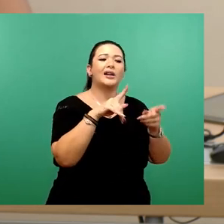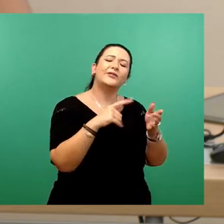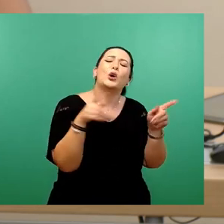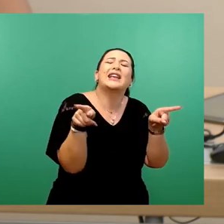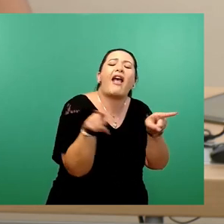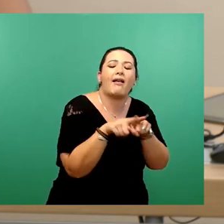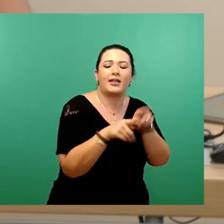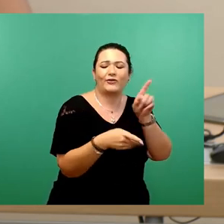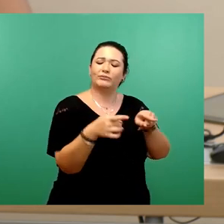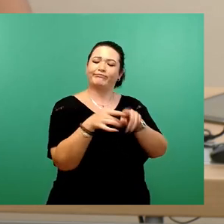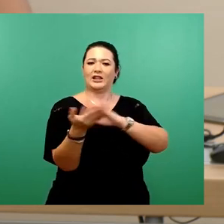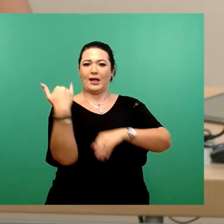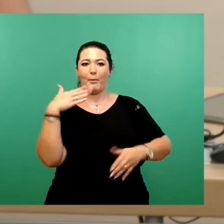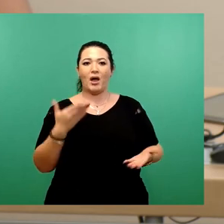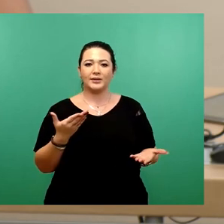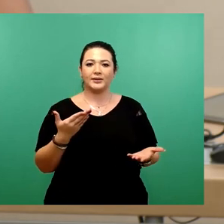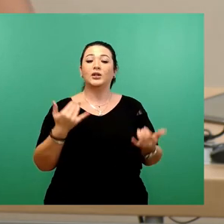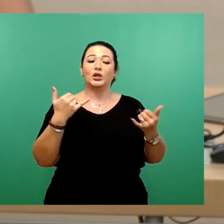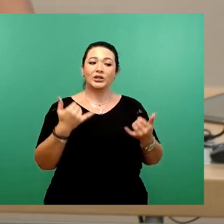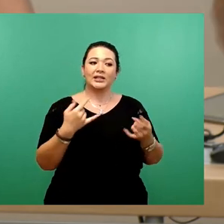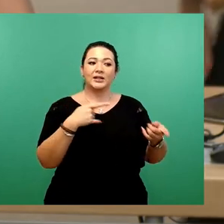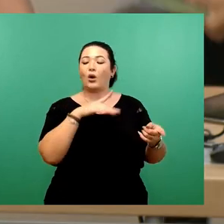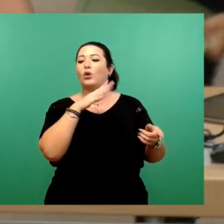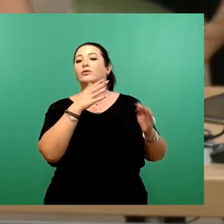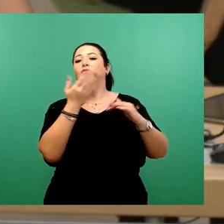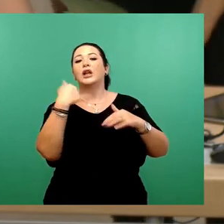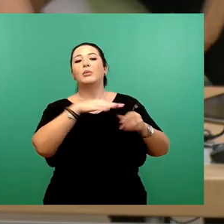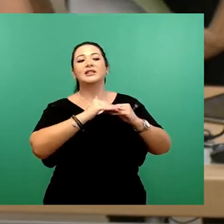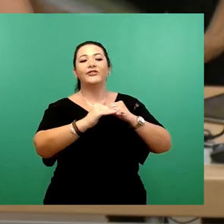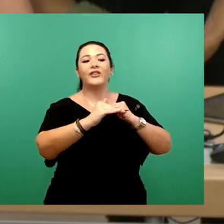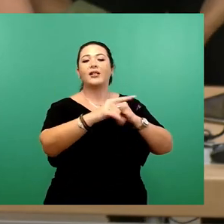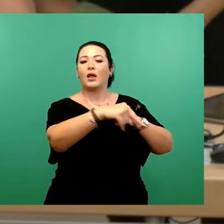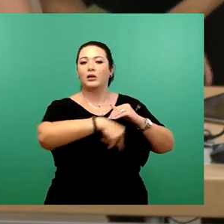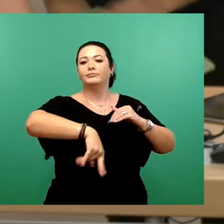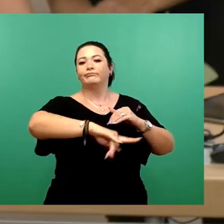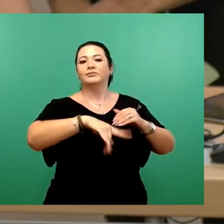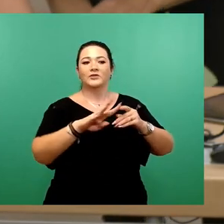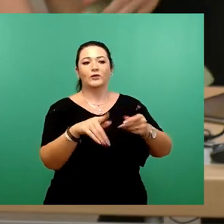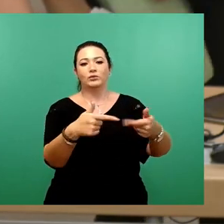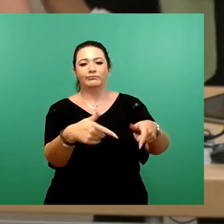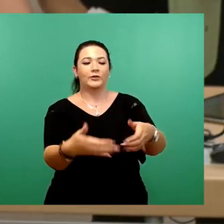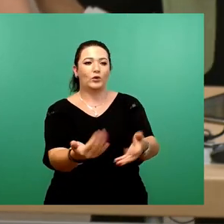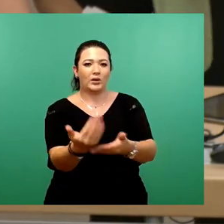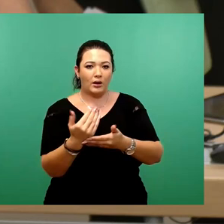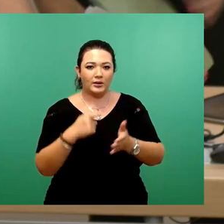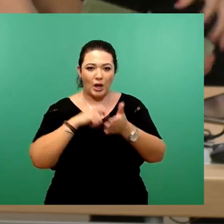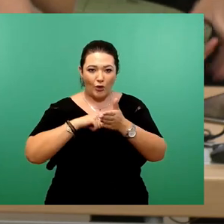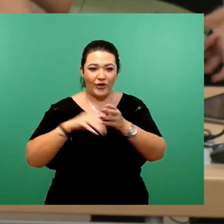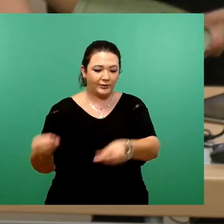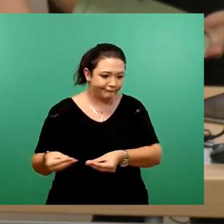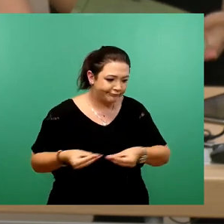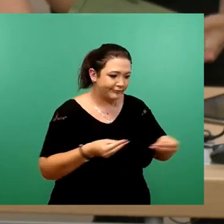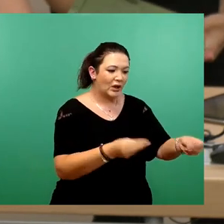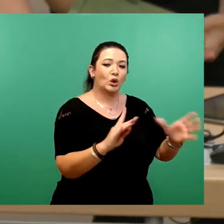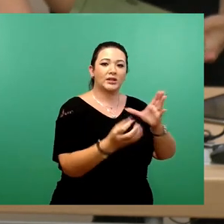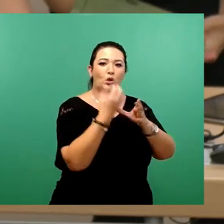Fachleute, die die Versuchsfelder in Pilnitz betreiben. Und so wird dann das Rosenbeet an der Altstädter Seite